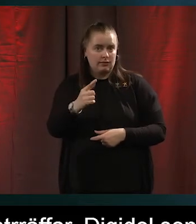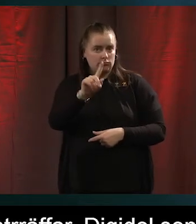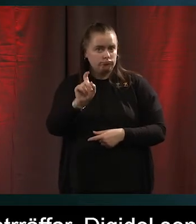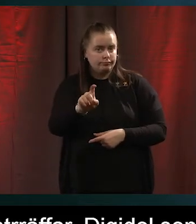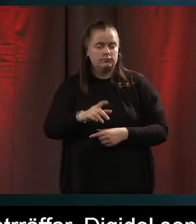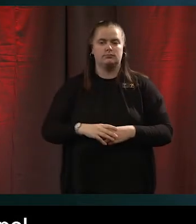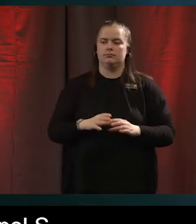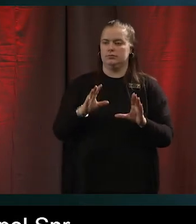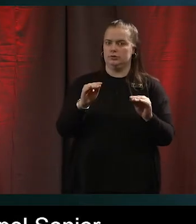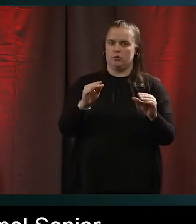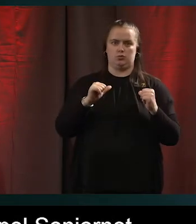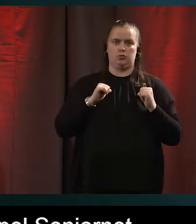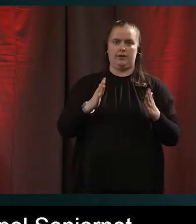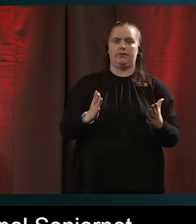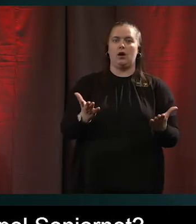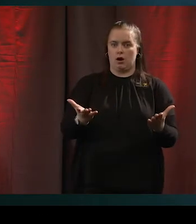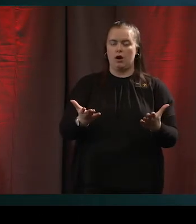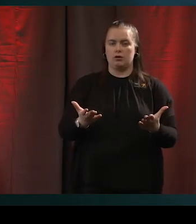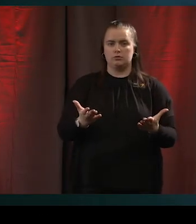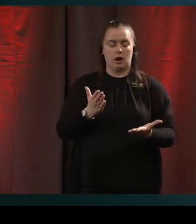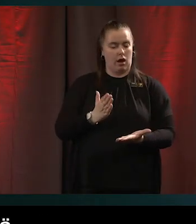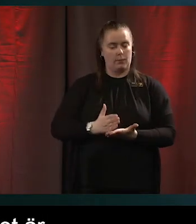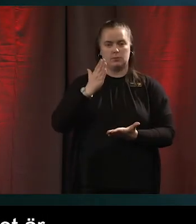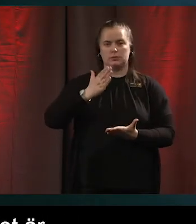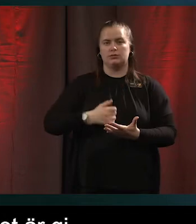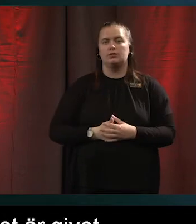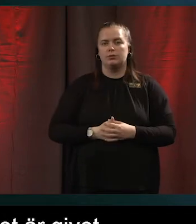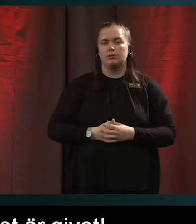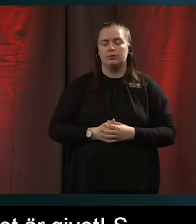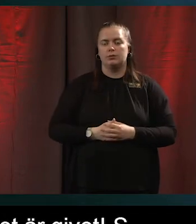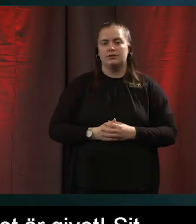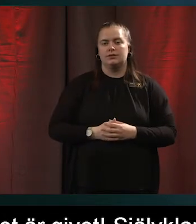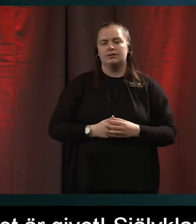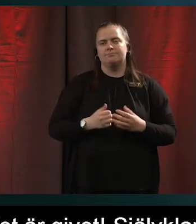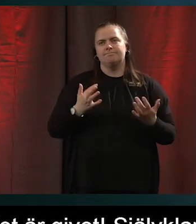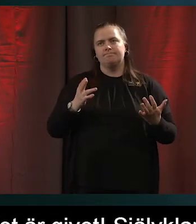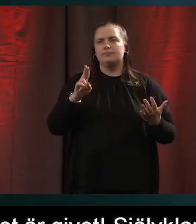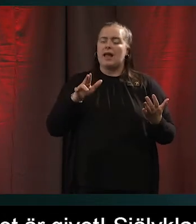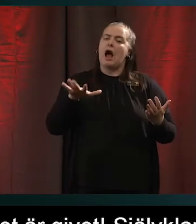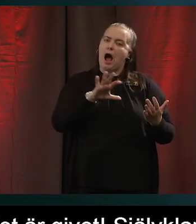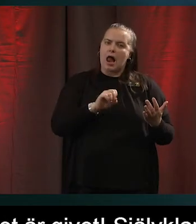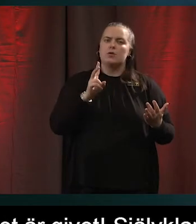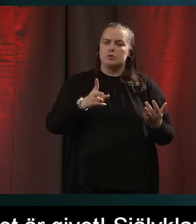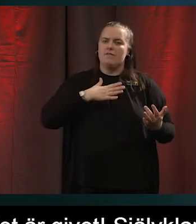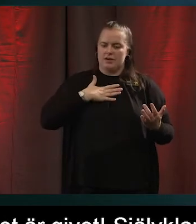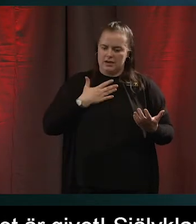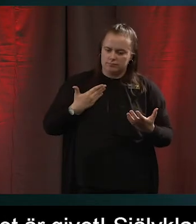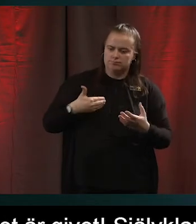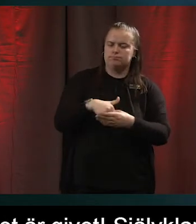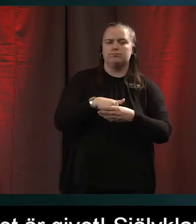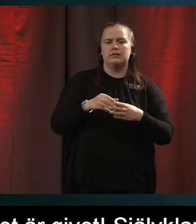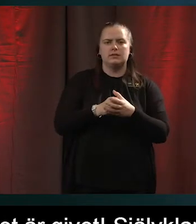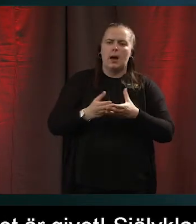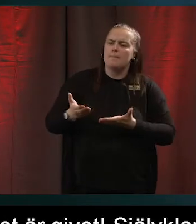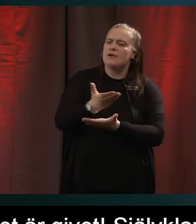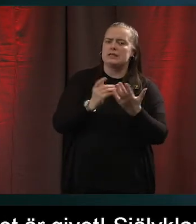Självklart, alltså det är givet. Det är just det här, alla som vill vara med, samverka oavsett om det